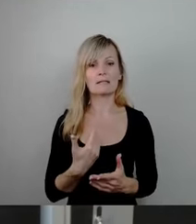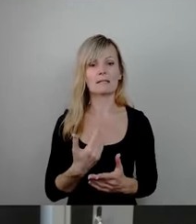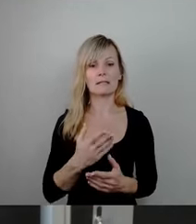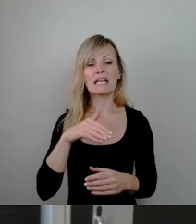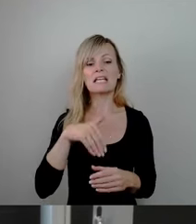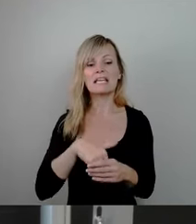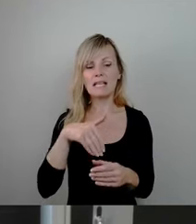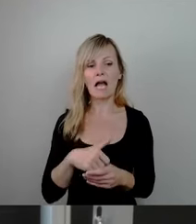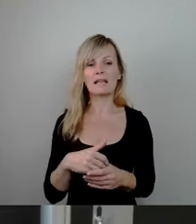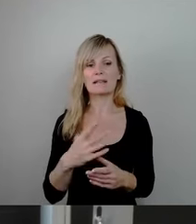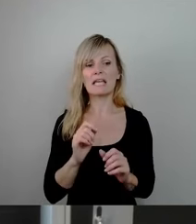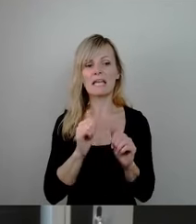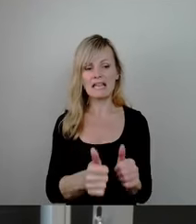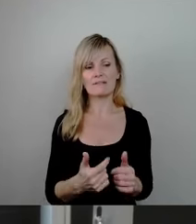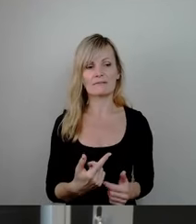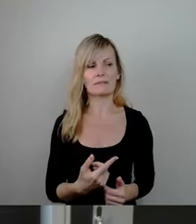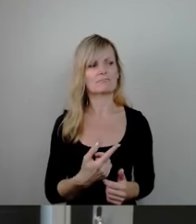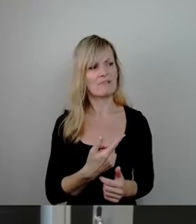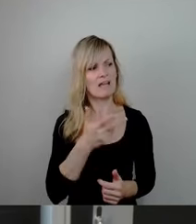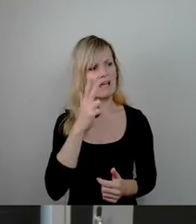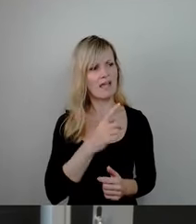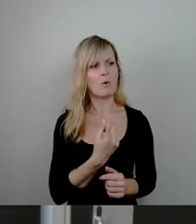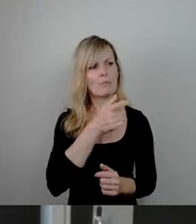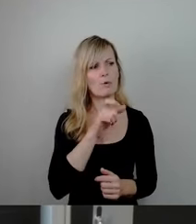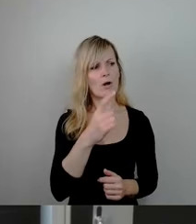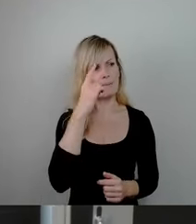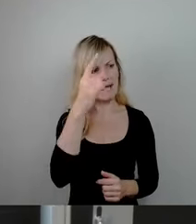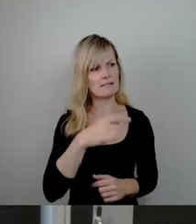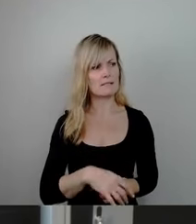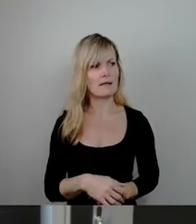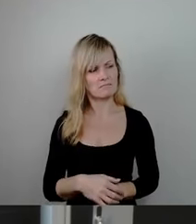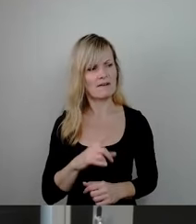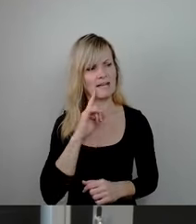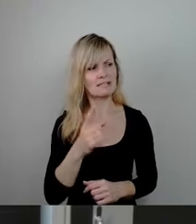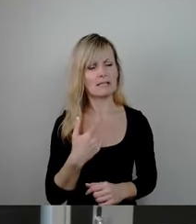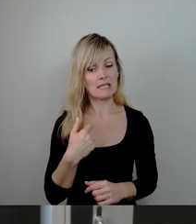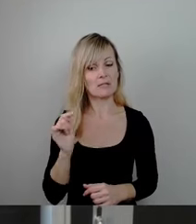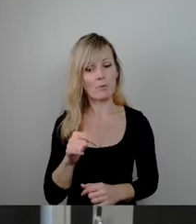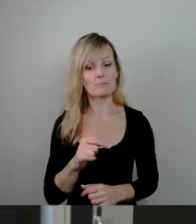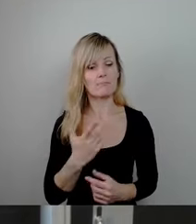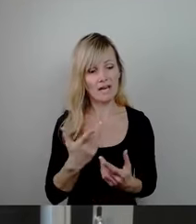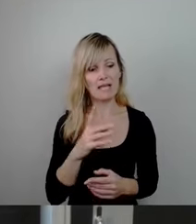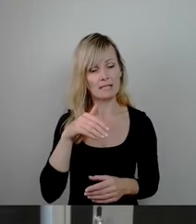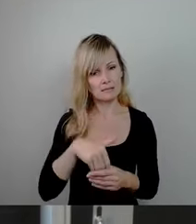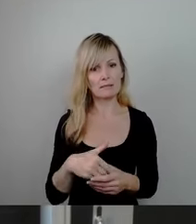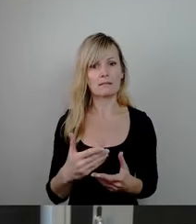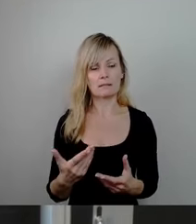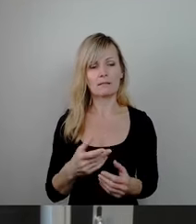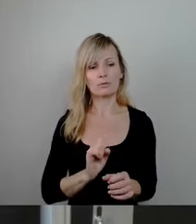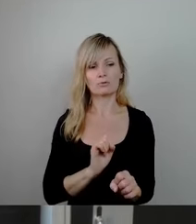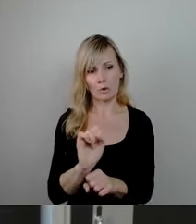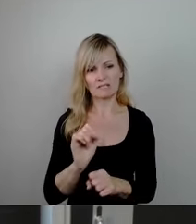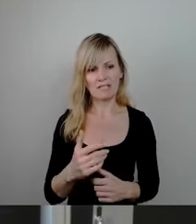Oberbürgermeister. Wir hatten ja gestern Fragestunden und einiges mehr. Ein bisschen Respekt. Dankeschön.